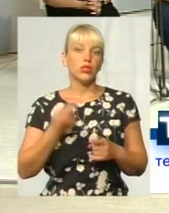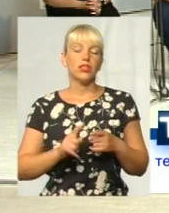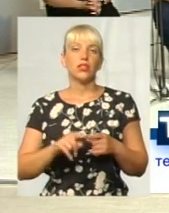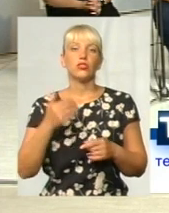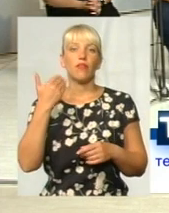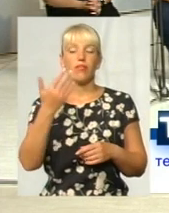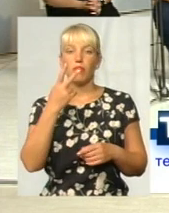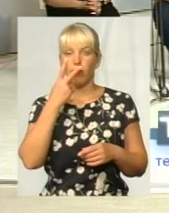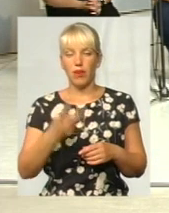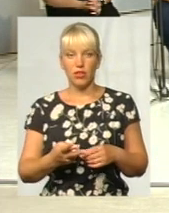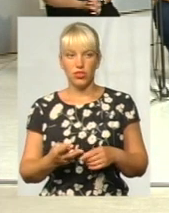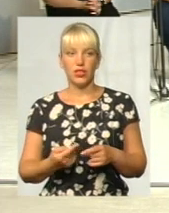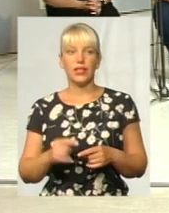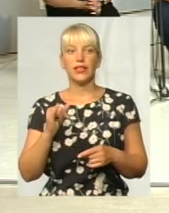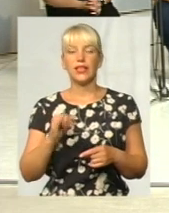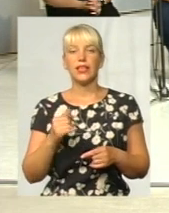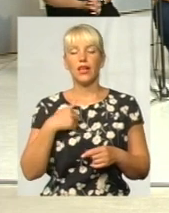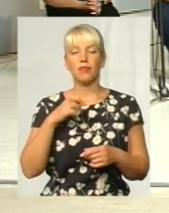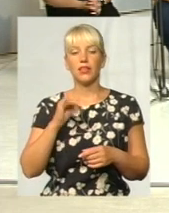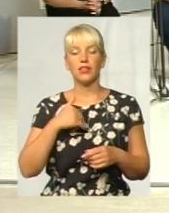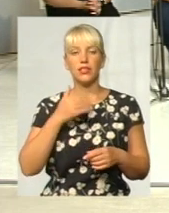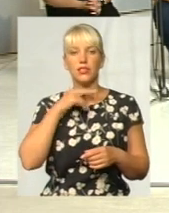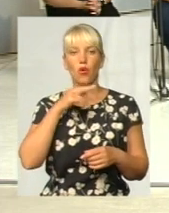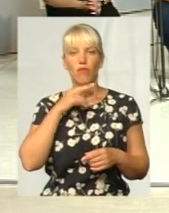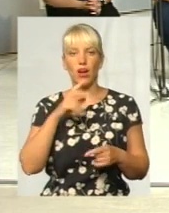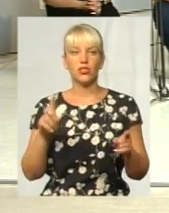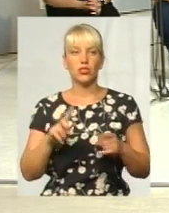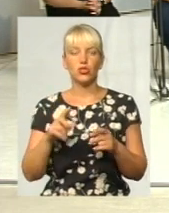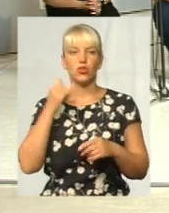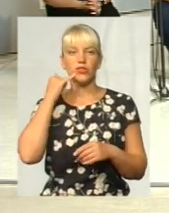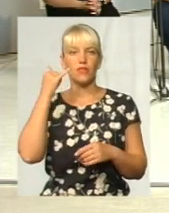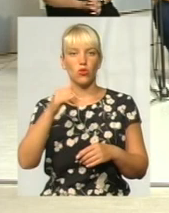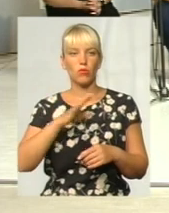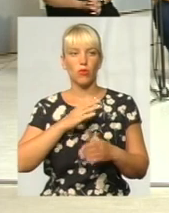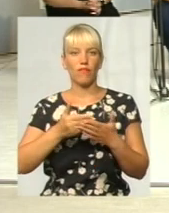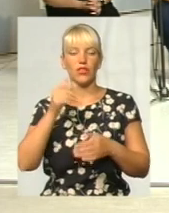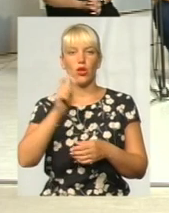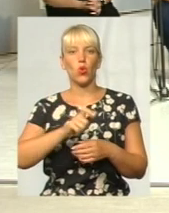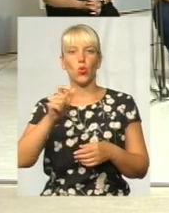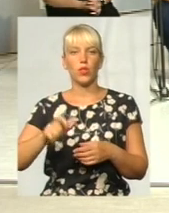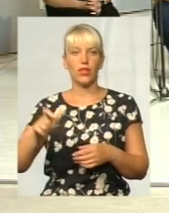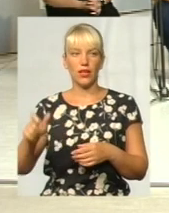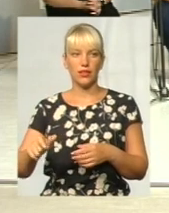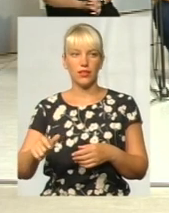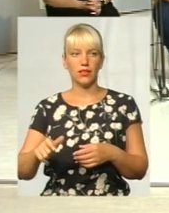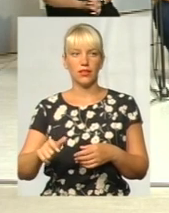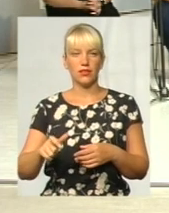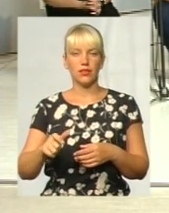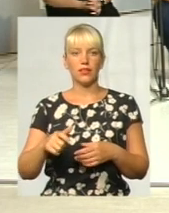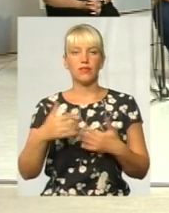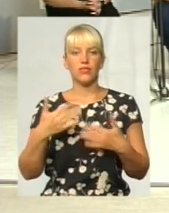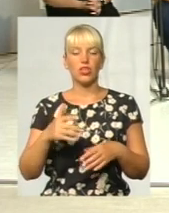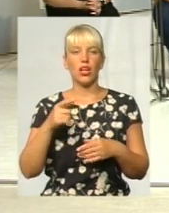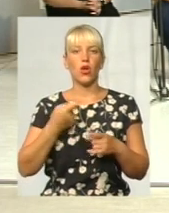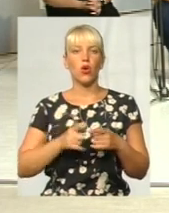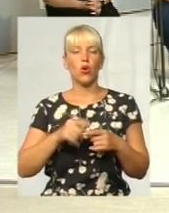побачили, і я би хотіла зауважити, що дзвінок надійшов від людей вже тоді,